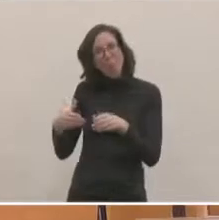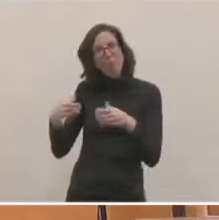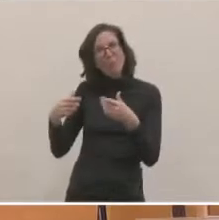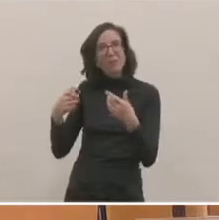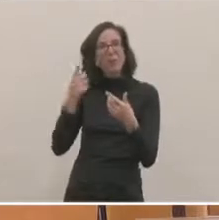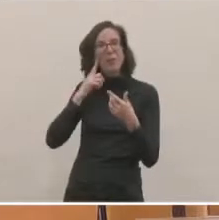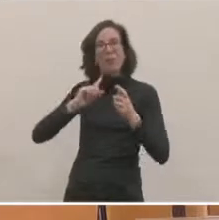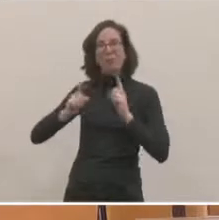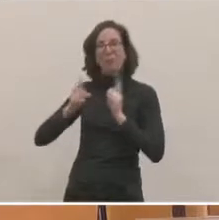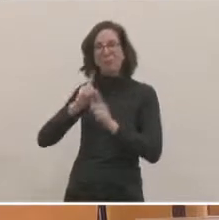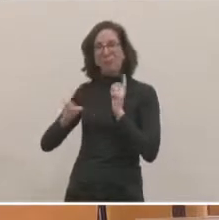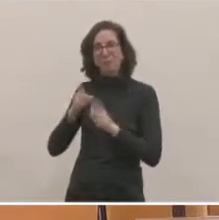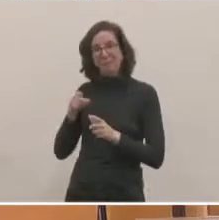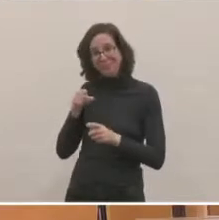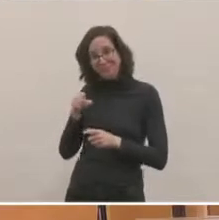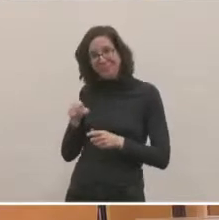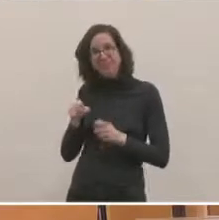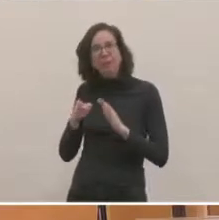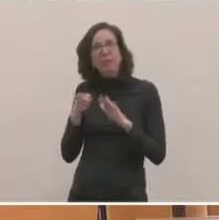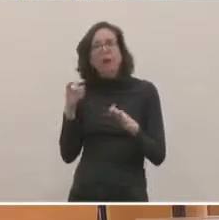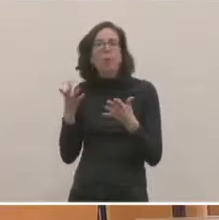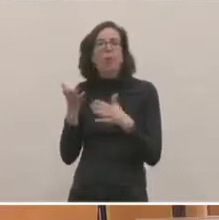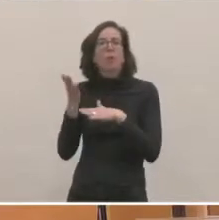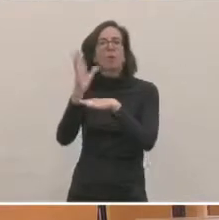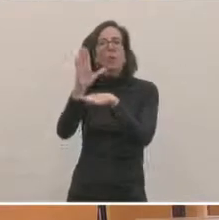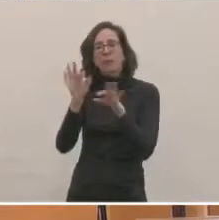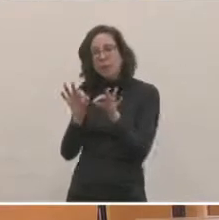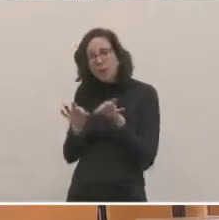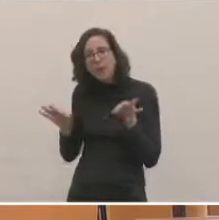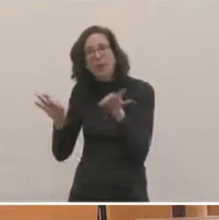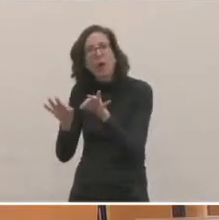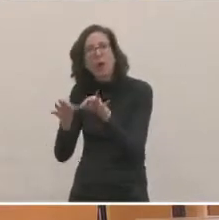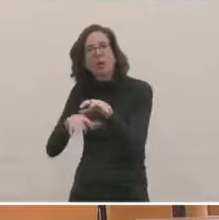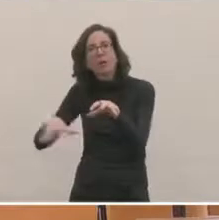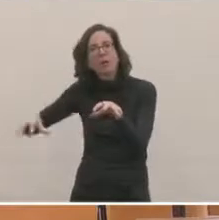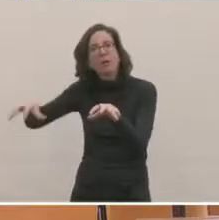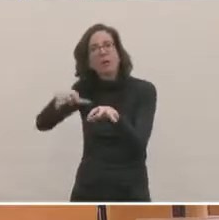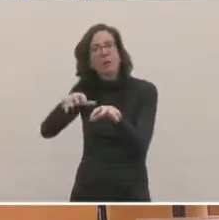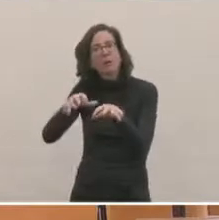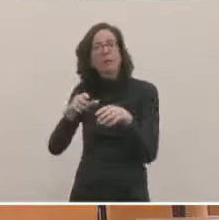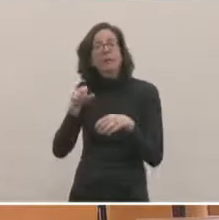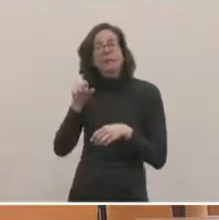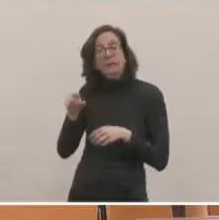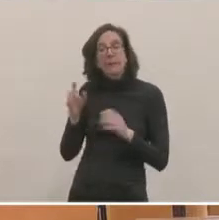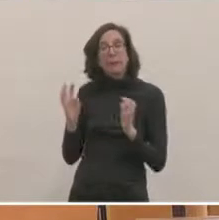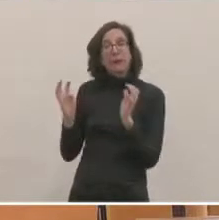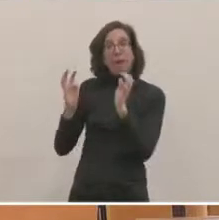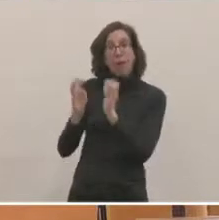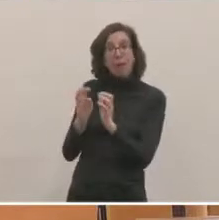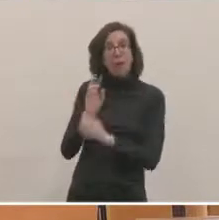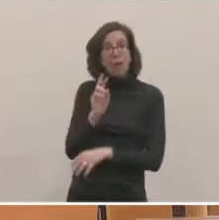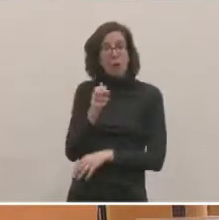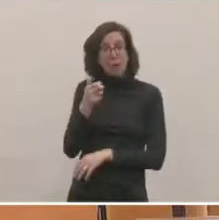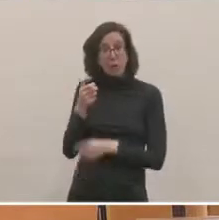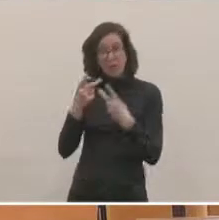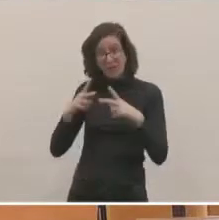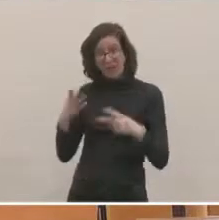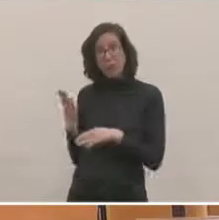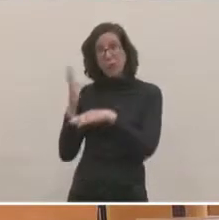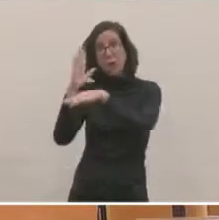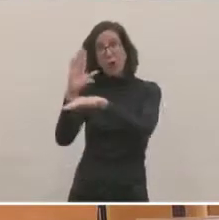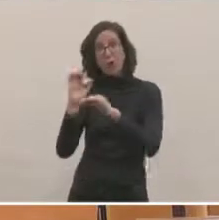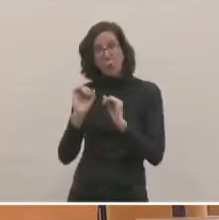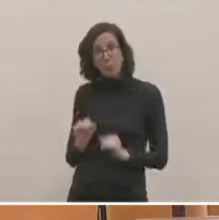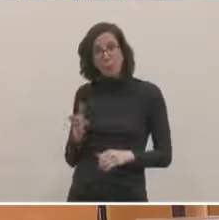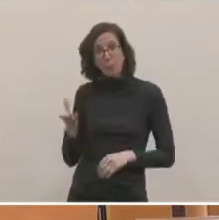territoriale et qui est importante, puisque dans cette conférence territoriale, les 31 communes seront représentées. Et j'ai des